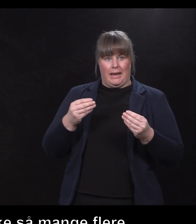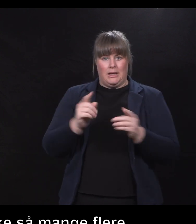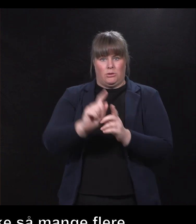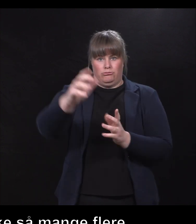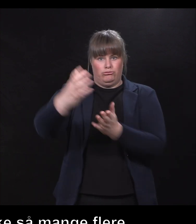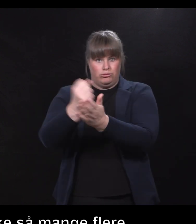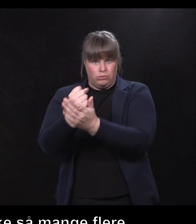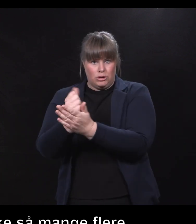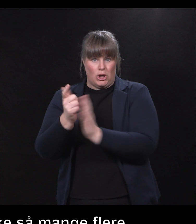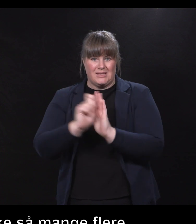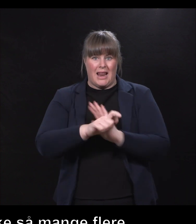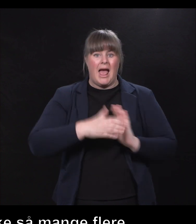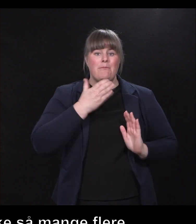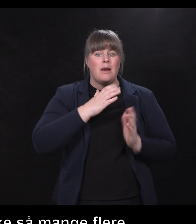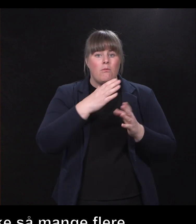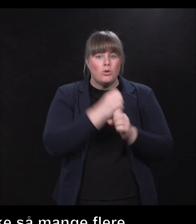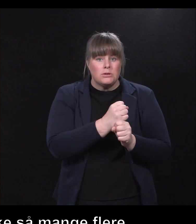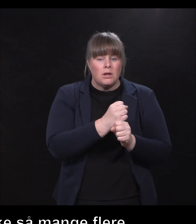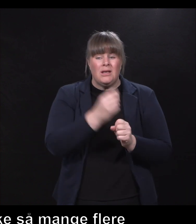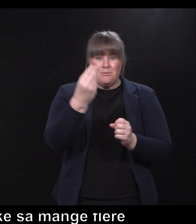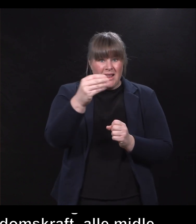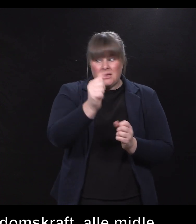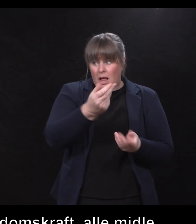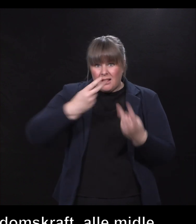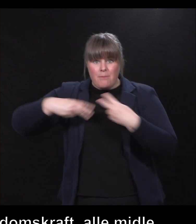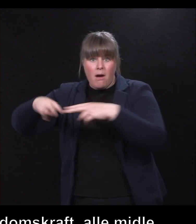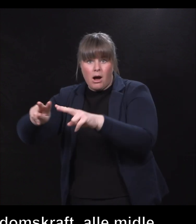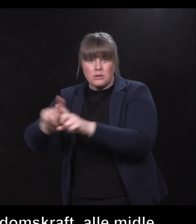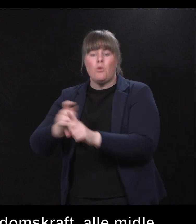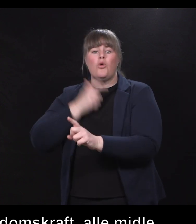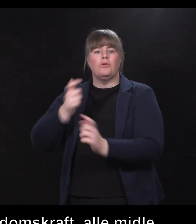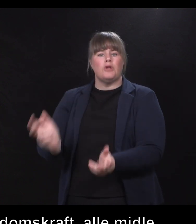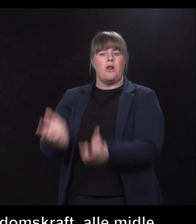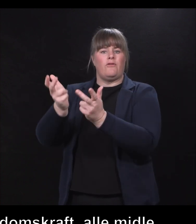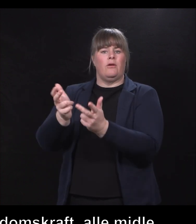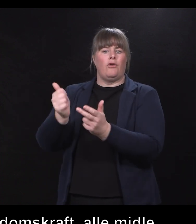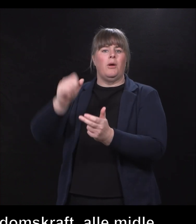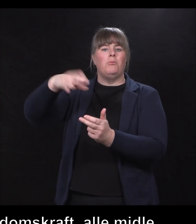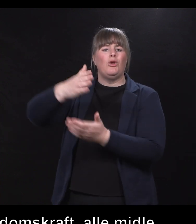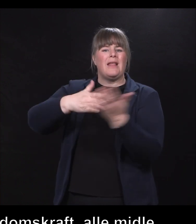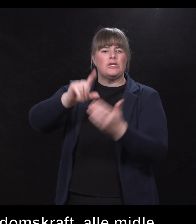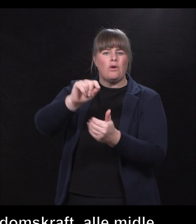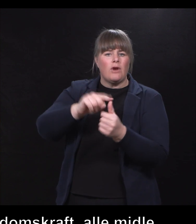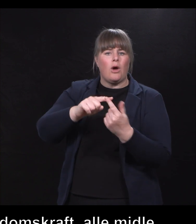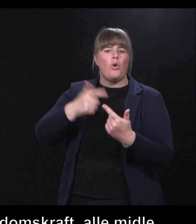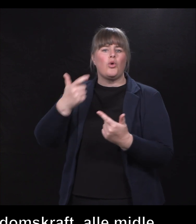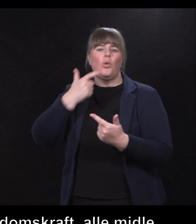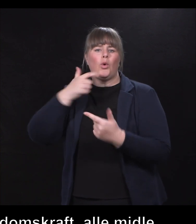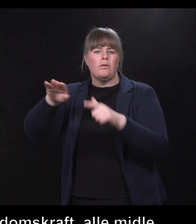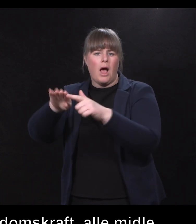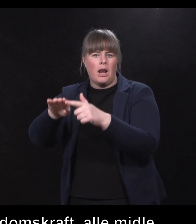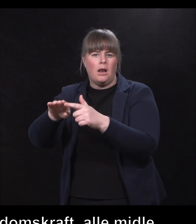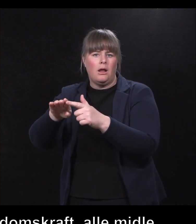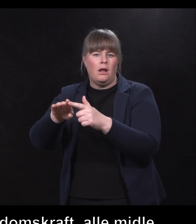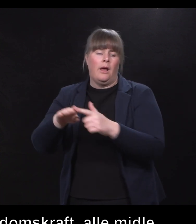tilbake til ungdom, og at dette skulle bli et områdeløft for bydelsståner og grorudalen som trenger det svårt. Det har alltid vært snakket ned om